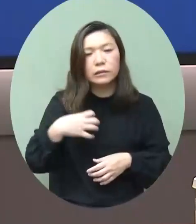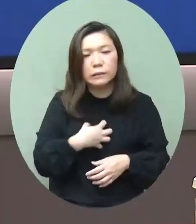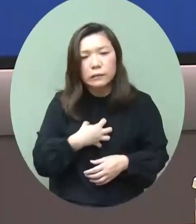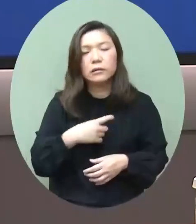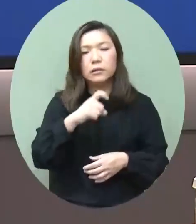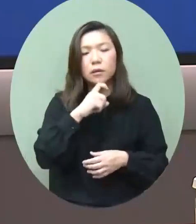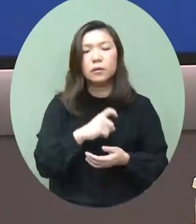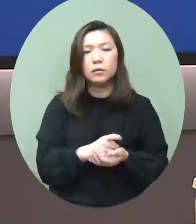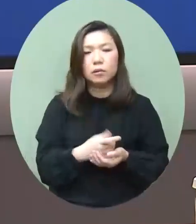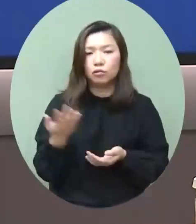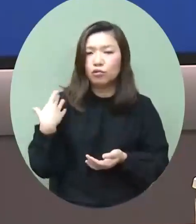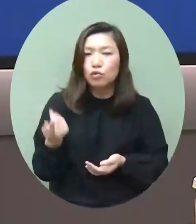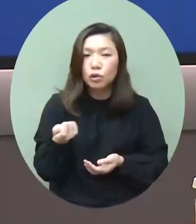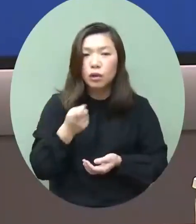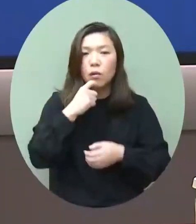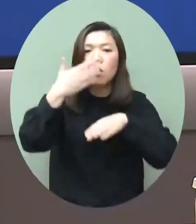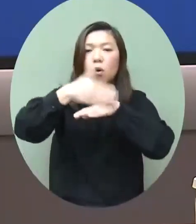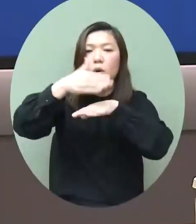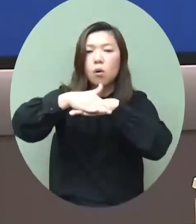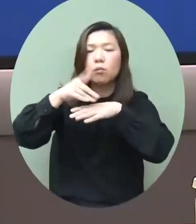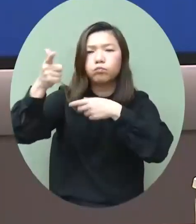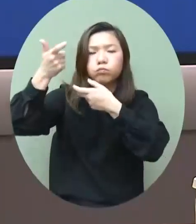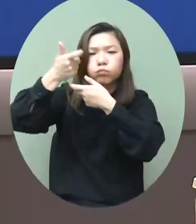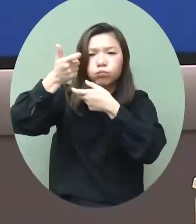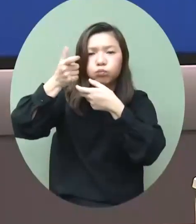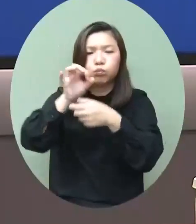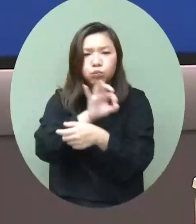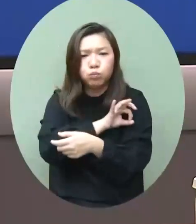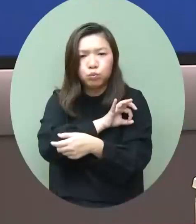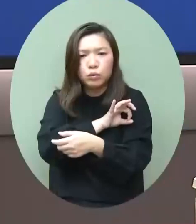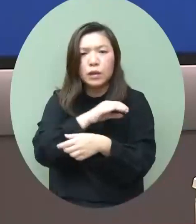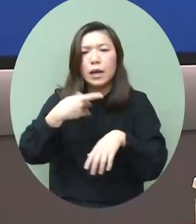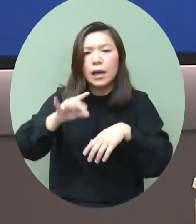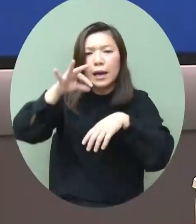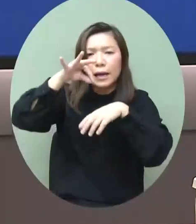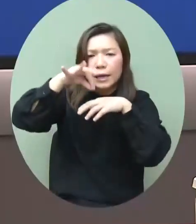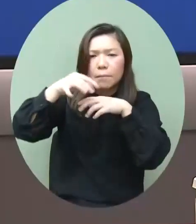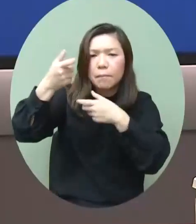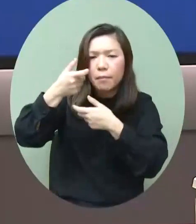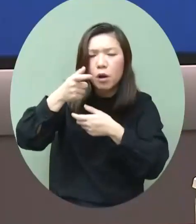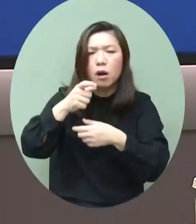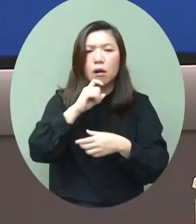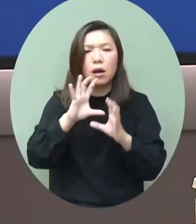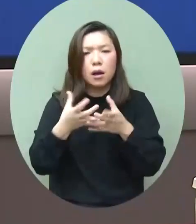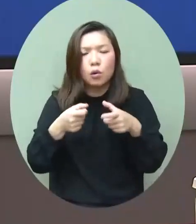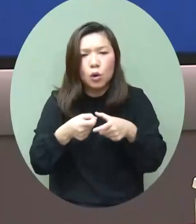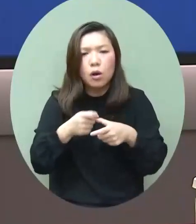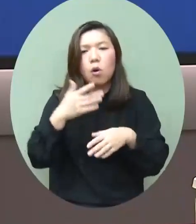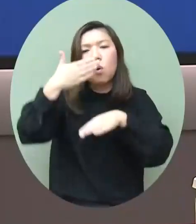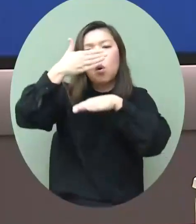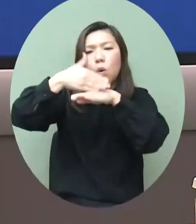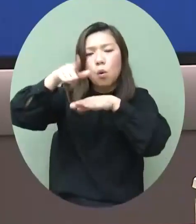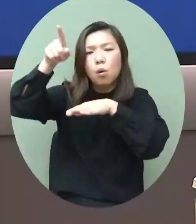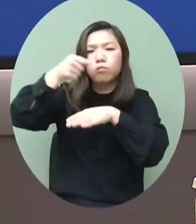特別是有一些外國的商會和金融機構以至到海外的傳媒